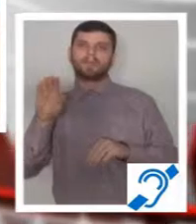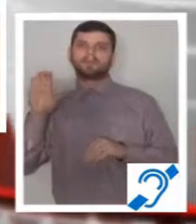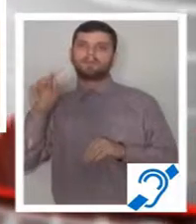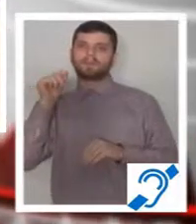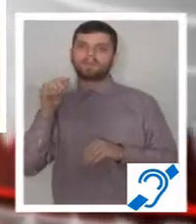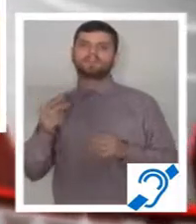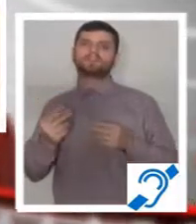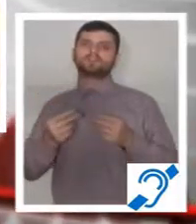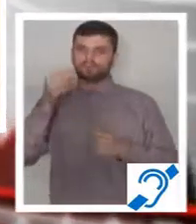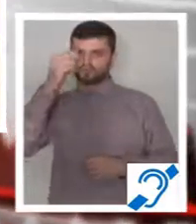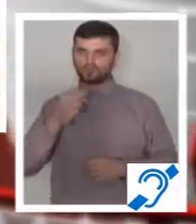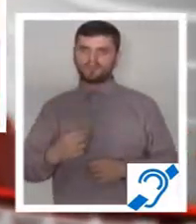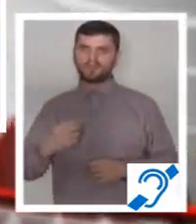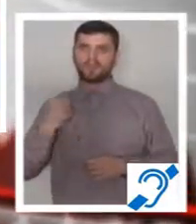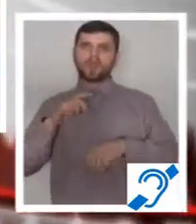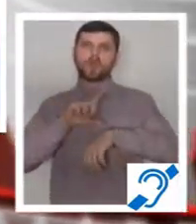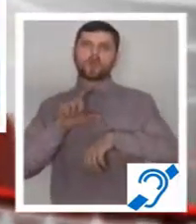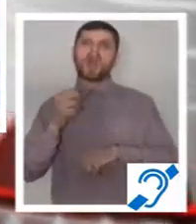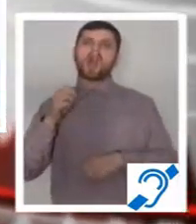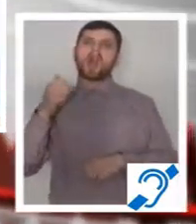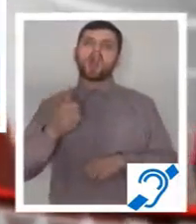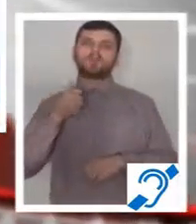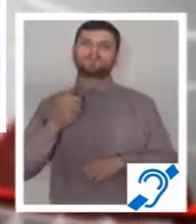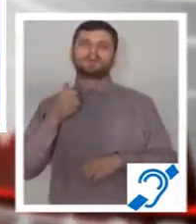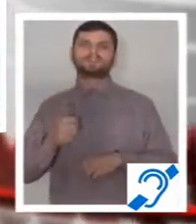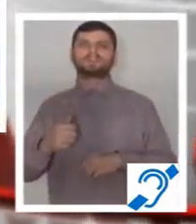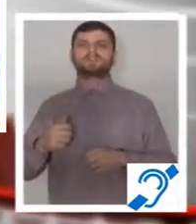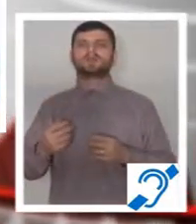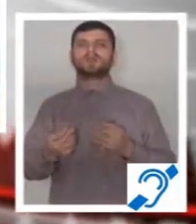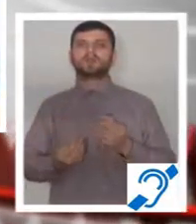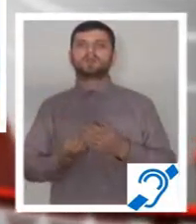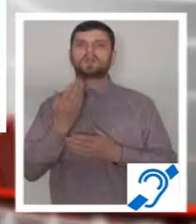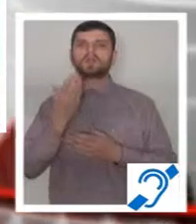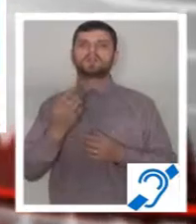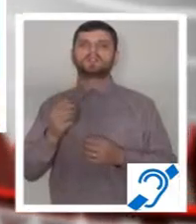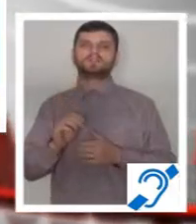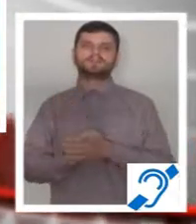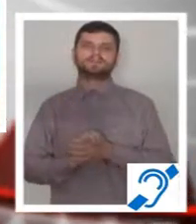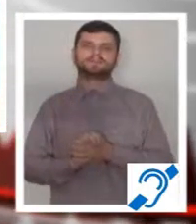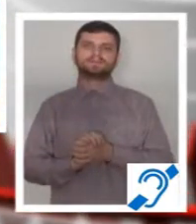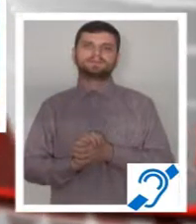duminică de la ora 18 o nouă partidă din Liga Națională acasă cu energia Târgu Jiu.